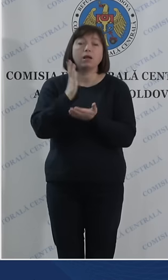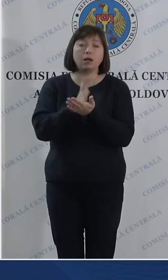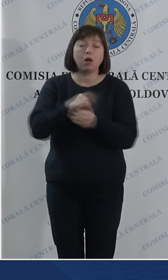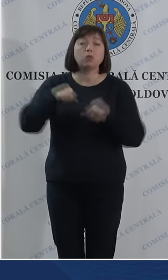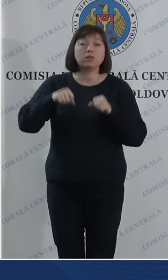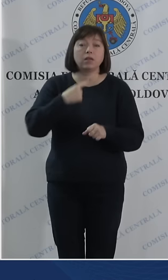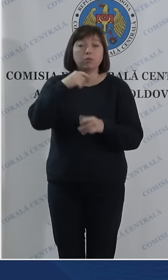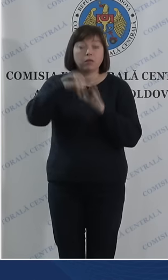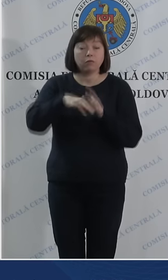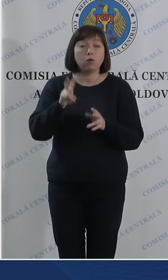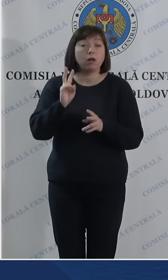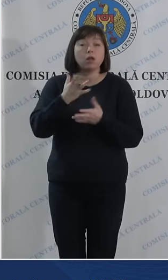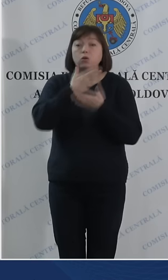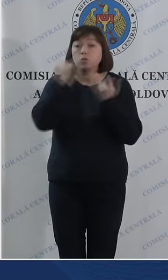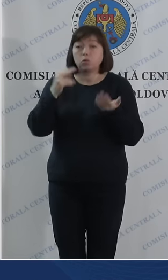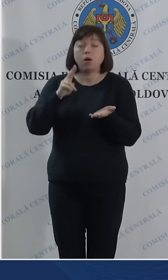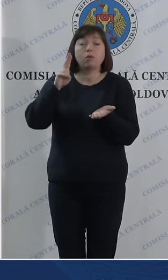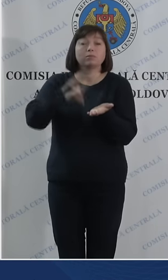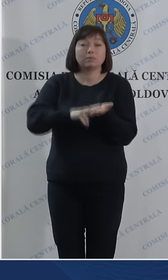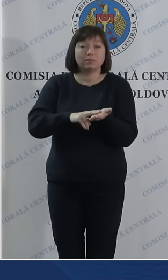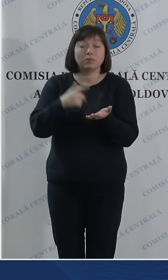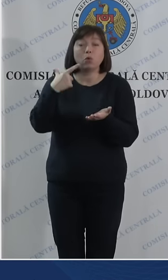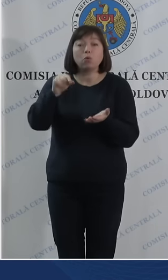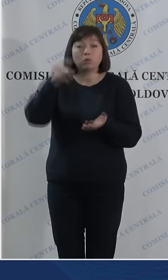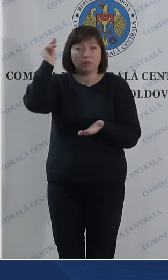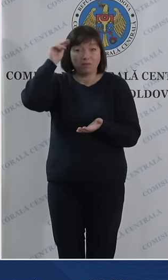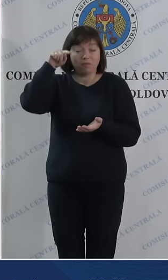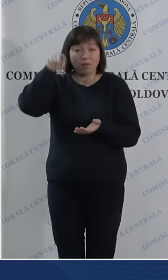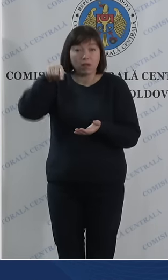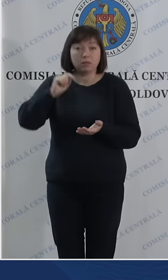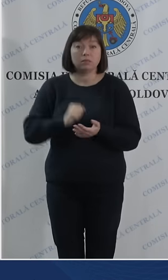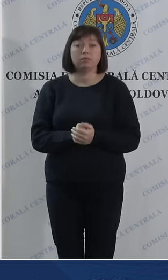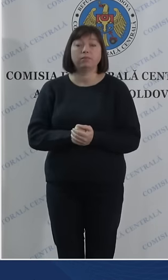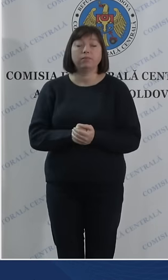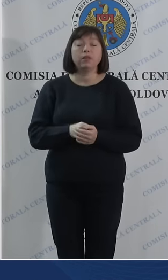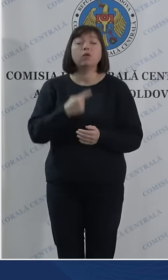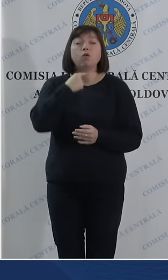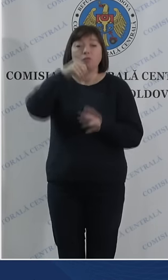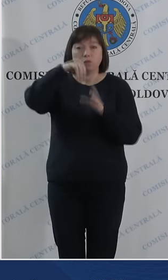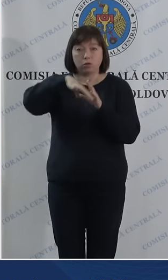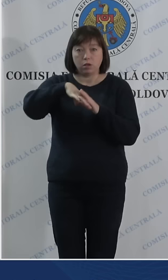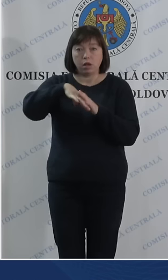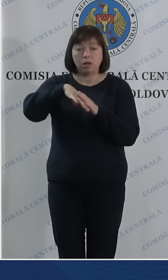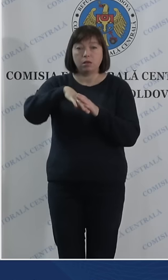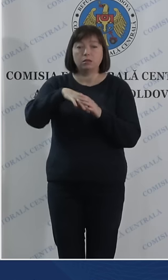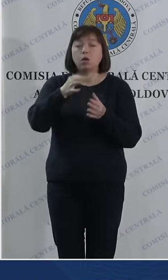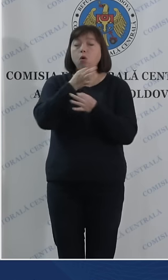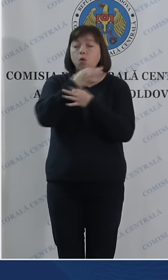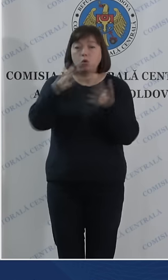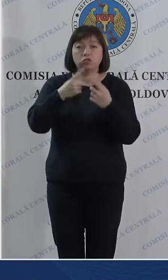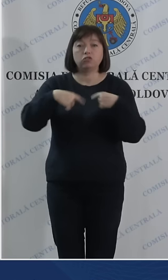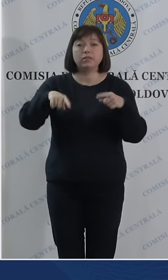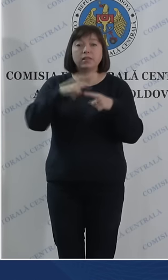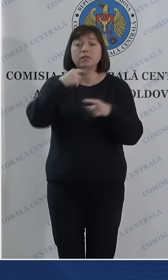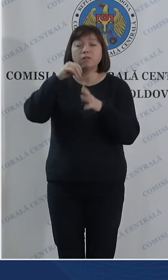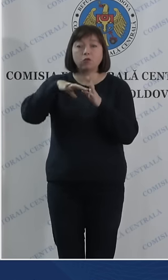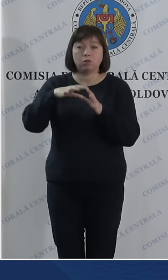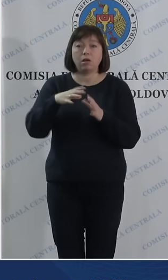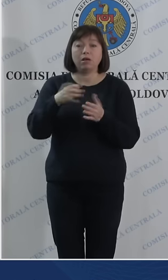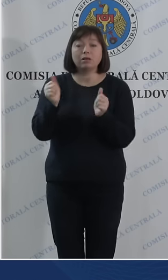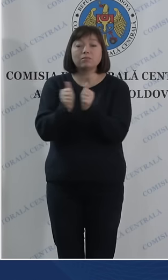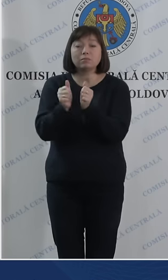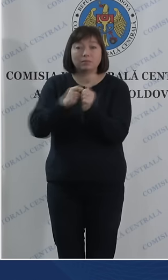care nu au înregistrare în localitatea unde își fac studiile, votează la orice secție de votare din